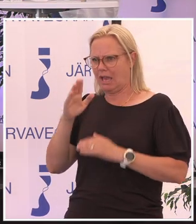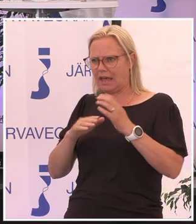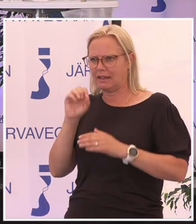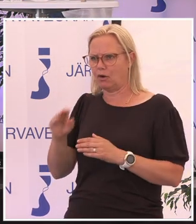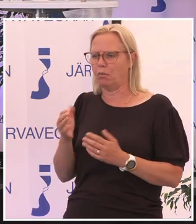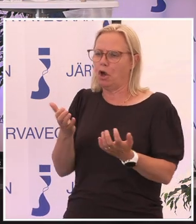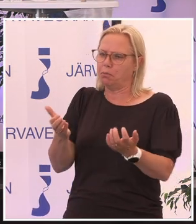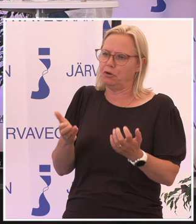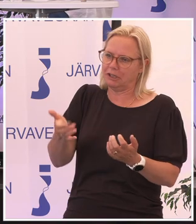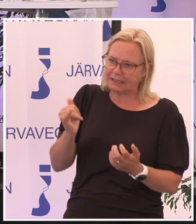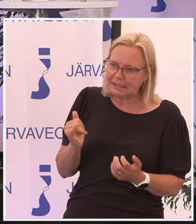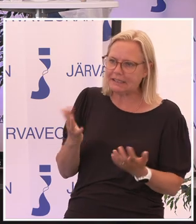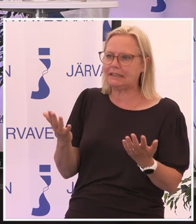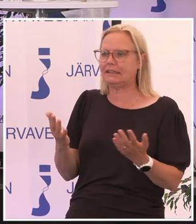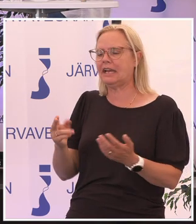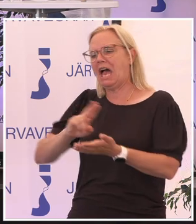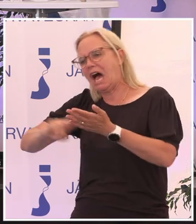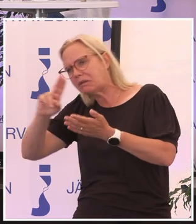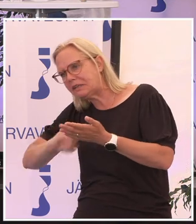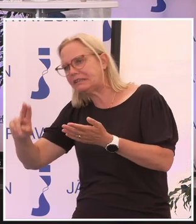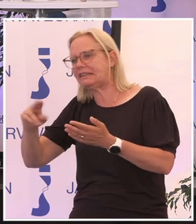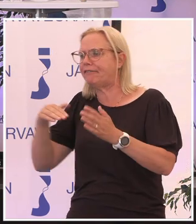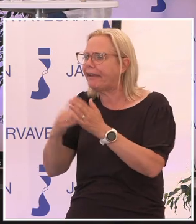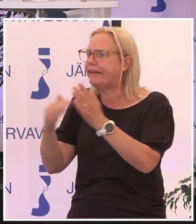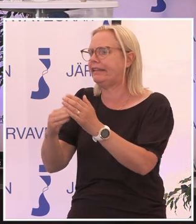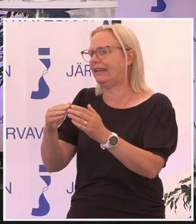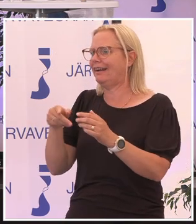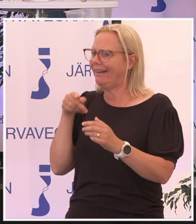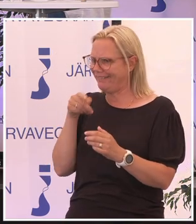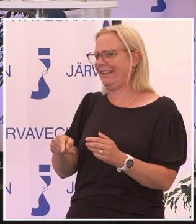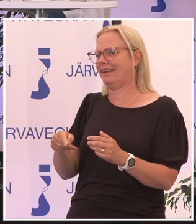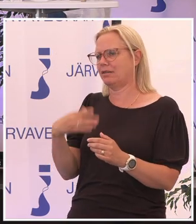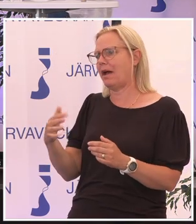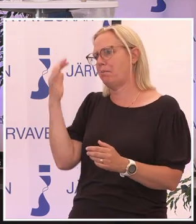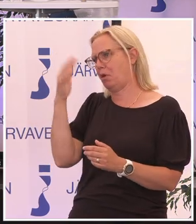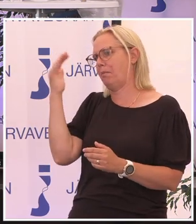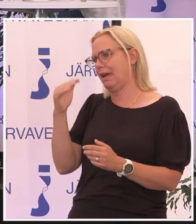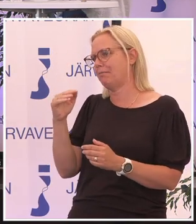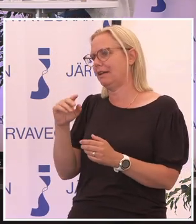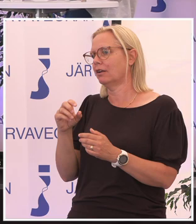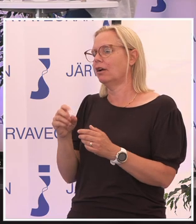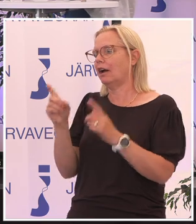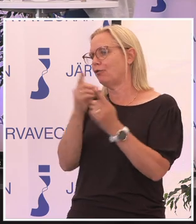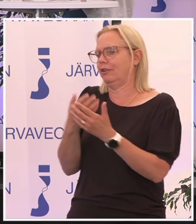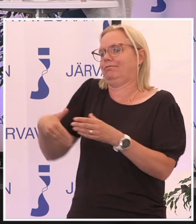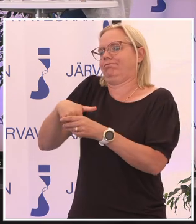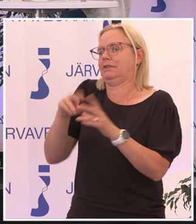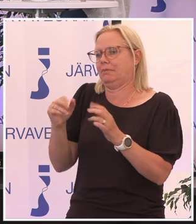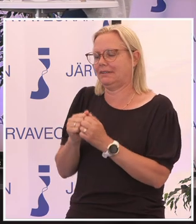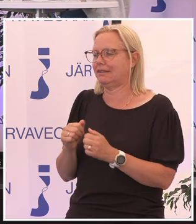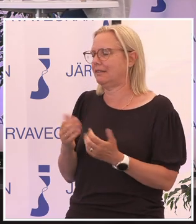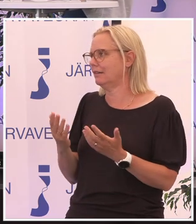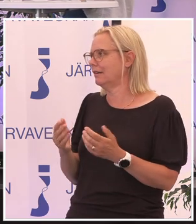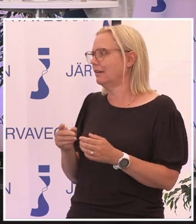byråkratiska, administrativa hinder. Alltså att det är det som gör att det här utanförskapet i viss avseende